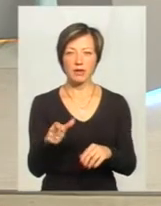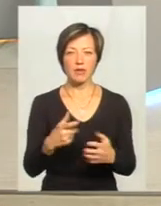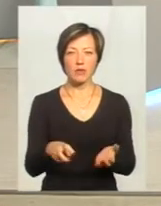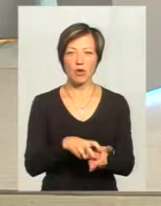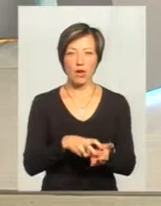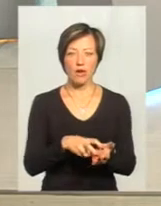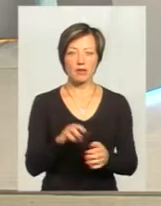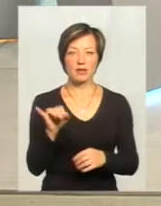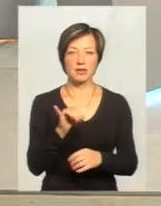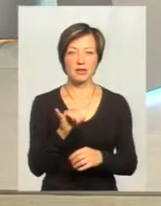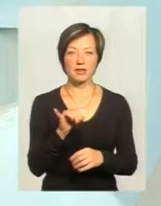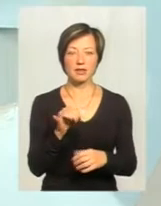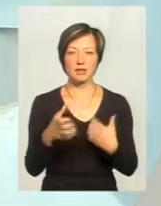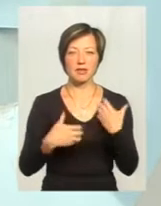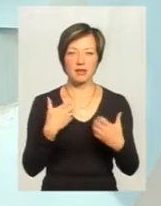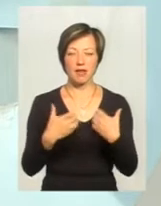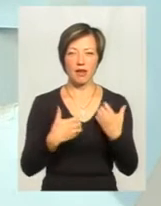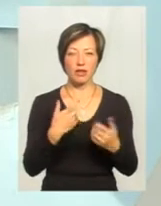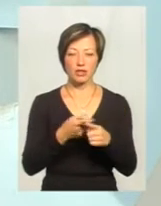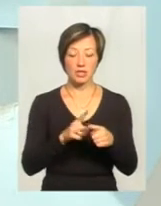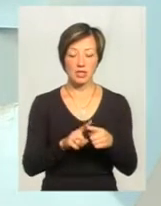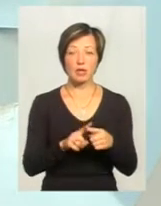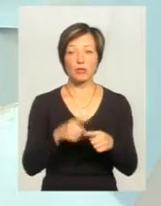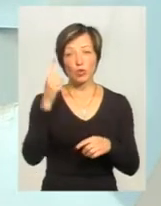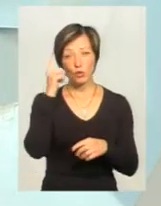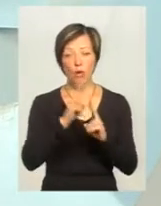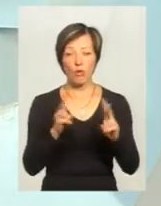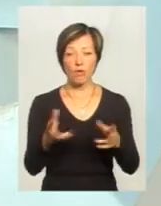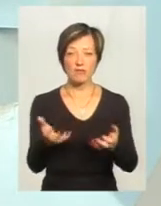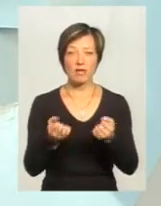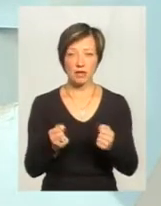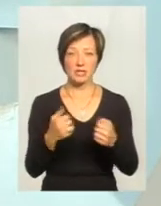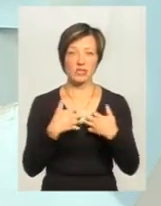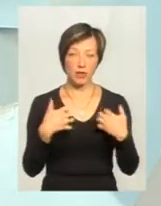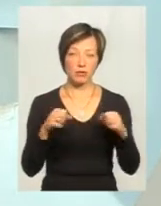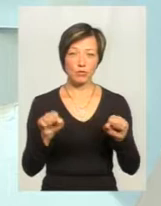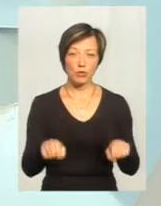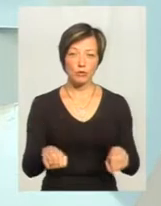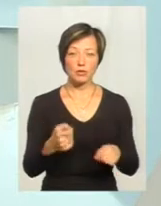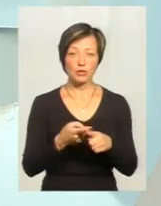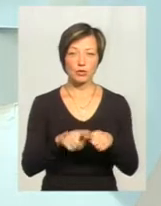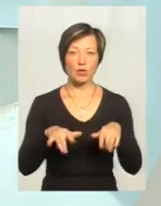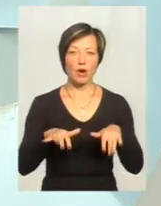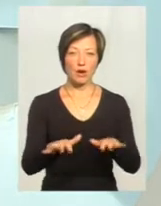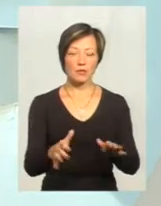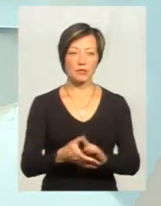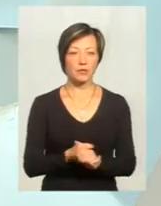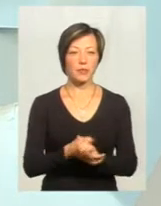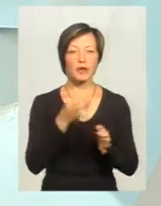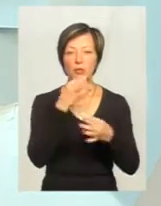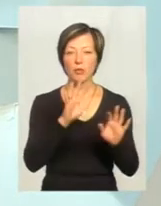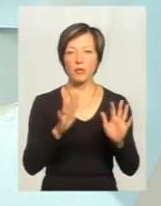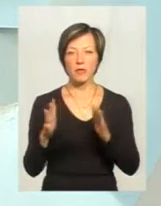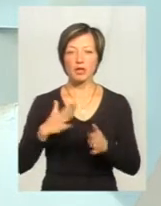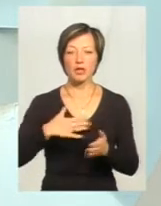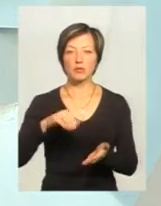не боялися і не були налякані через це. Тому ми подумаємо, кого ми можемо взяти з собою на цю акцію. Ну, в будь-якому випадку